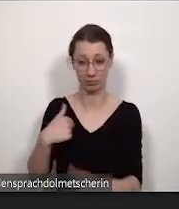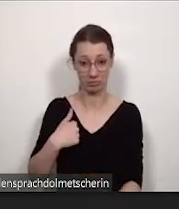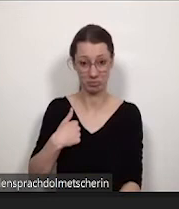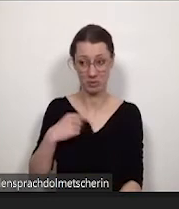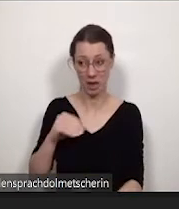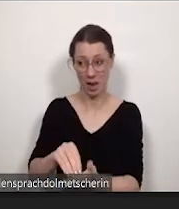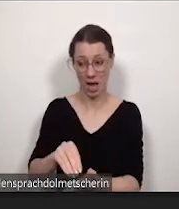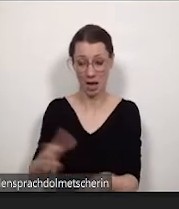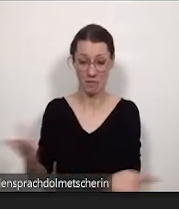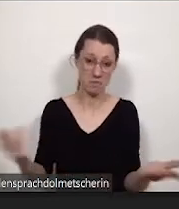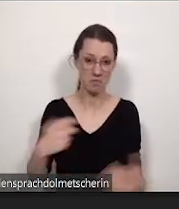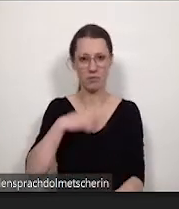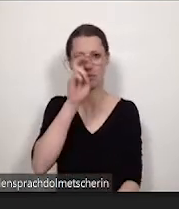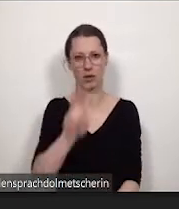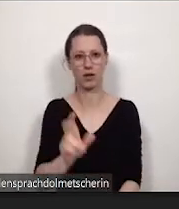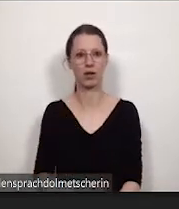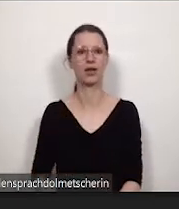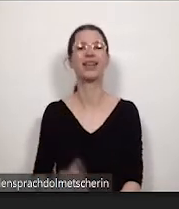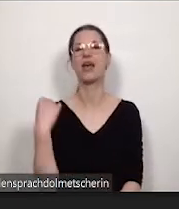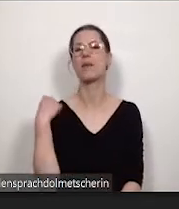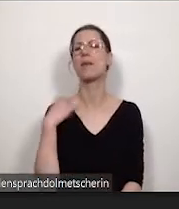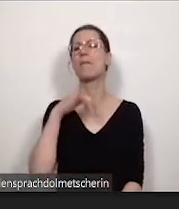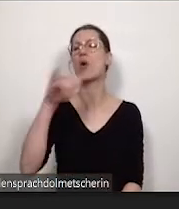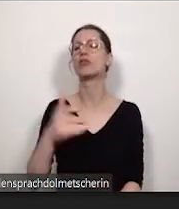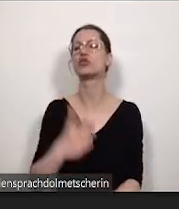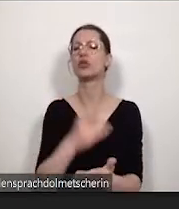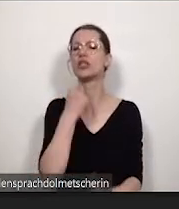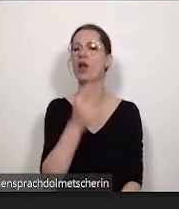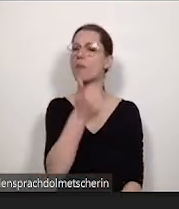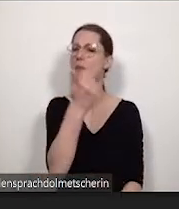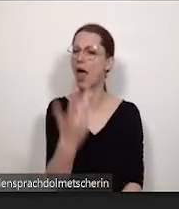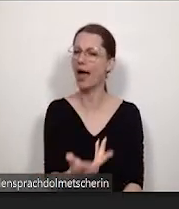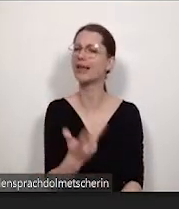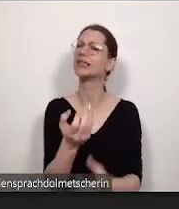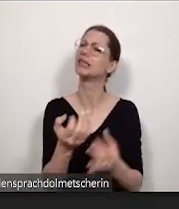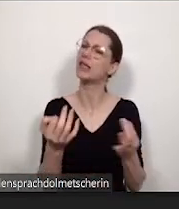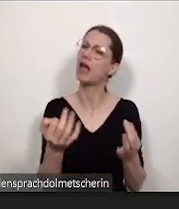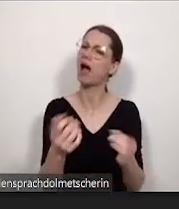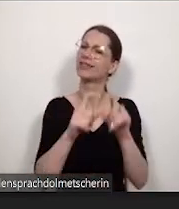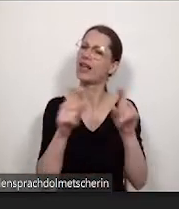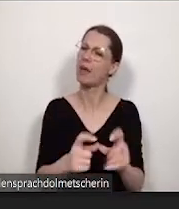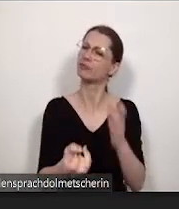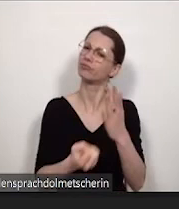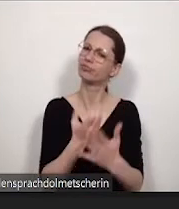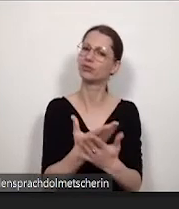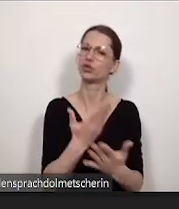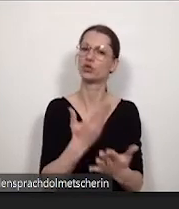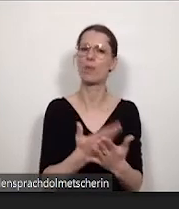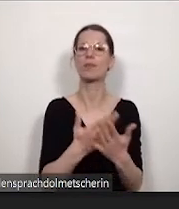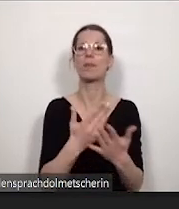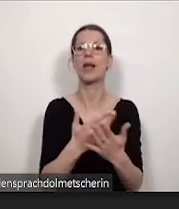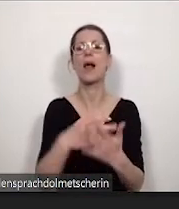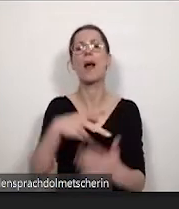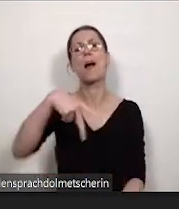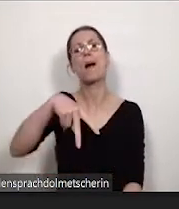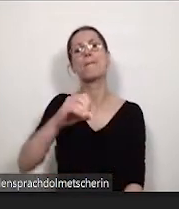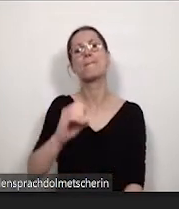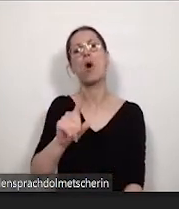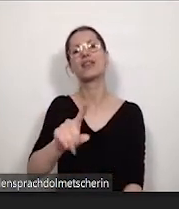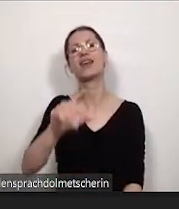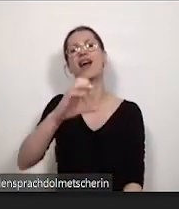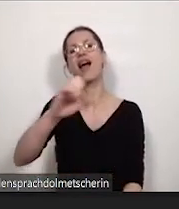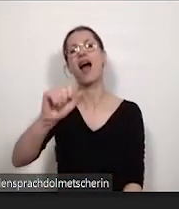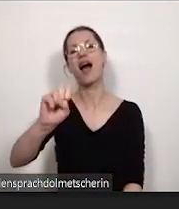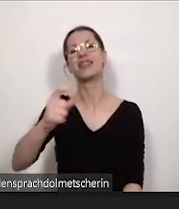In diesem Projekt, das ich eben schon erwähnt habe, sind noch mehrere Sachen entstanden, zum Beispiel ein Podcast-Format namens Podcafé, Video- und